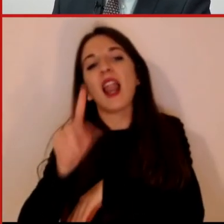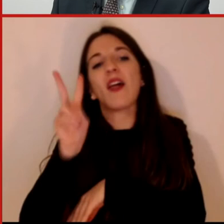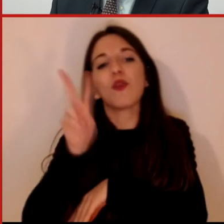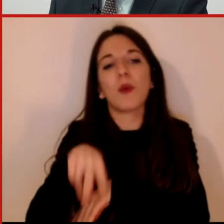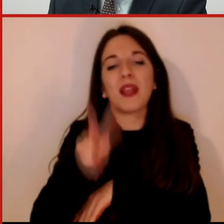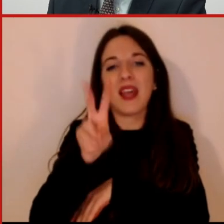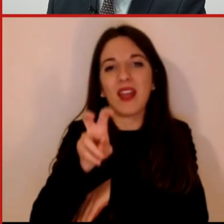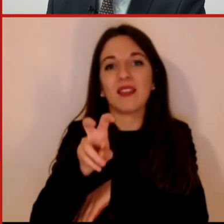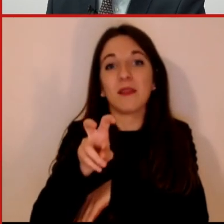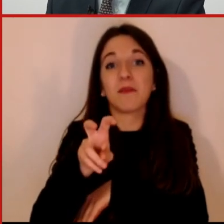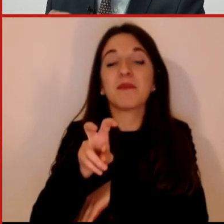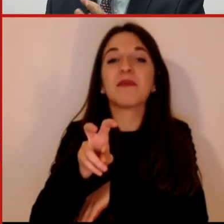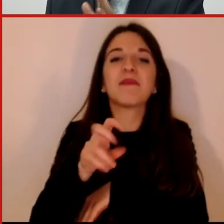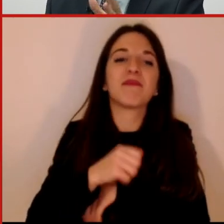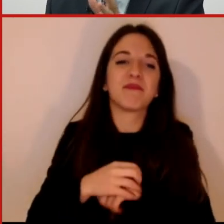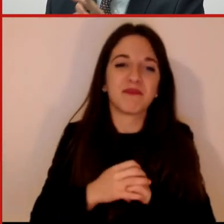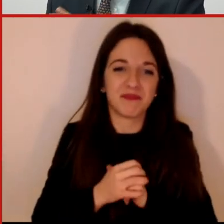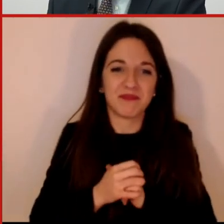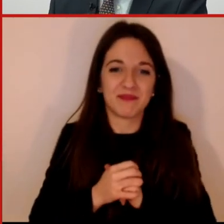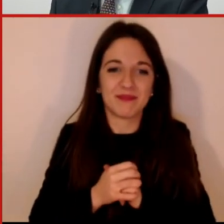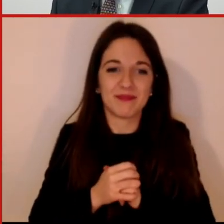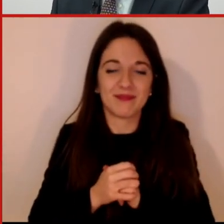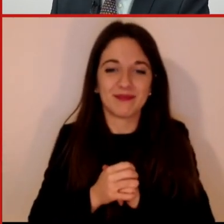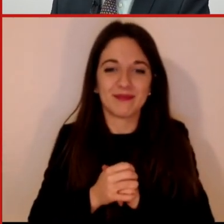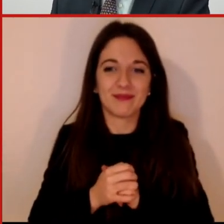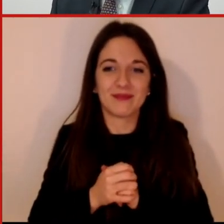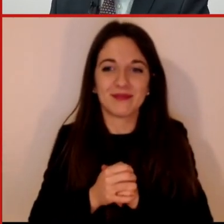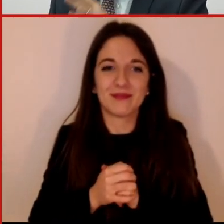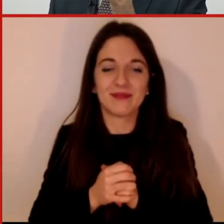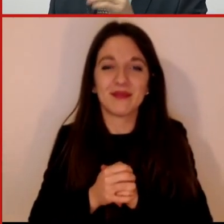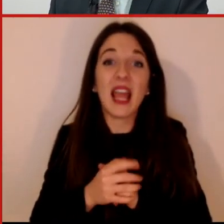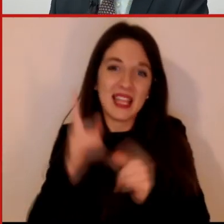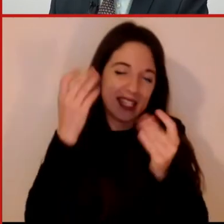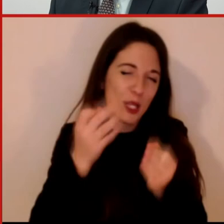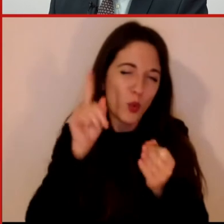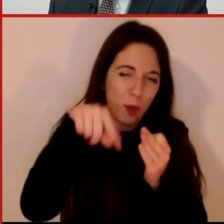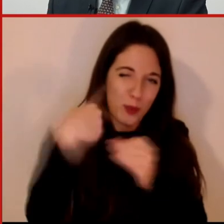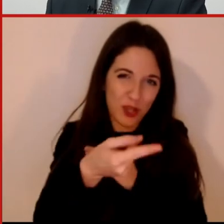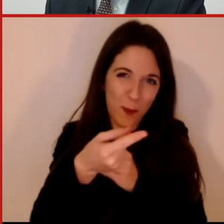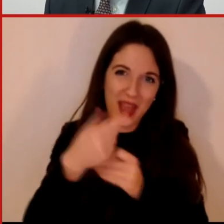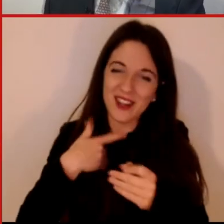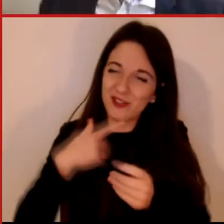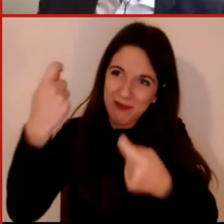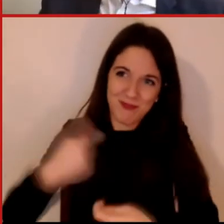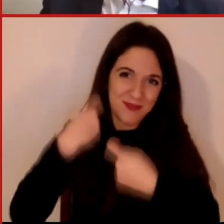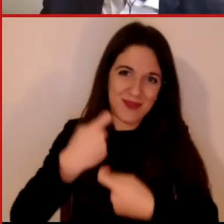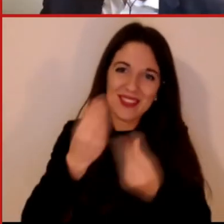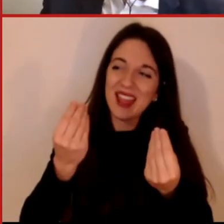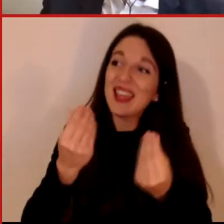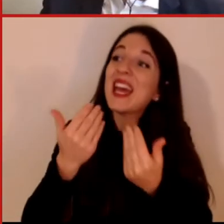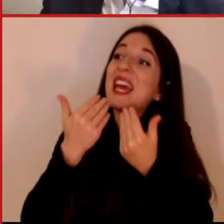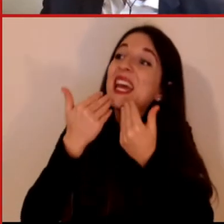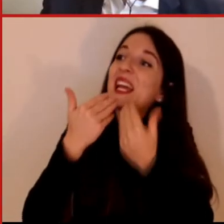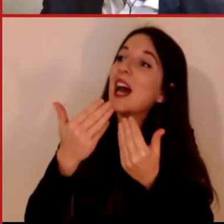per affrontare il domani e credo che anche domani non mancheranno numerosi spunti. A lei professor Vespignani, un'ultima